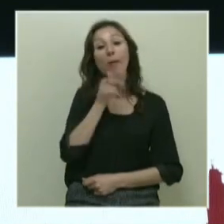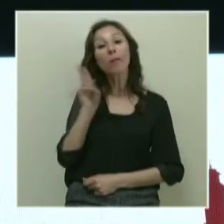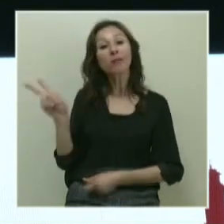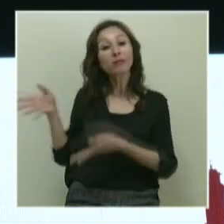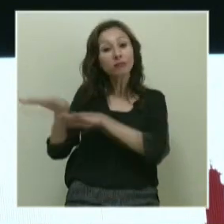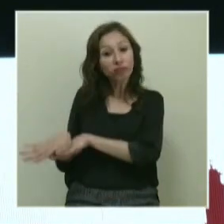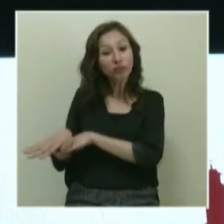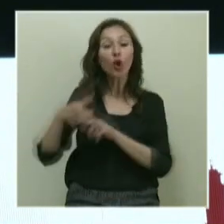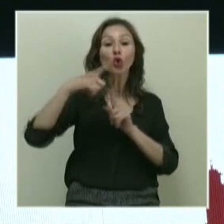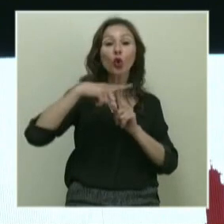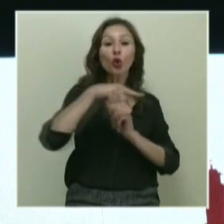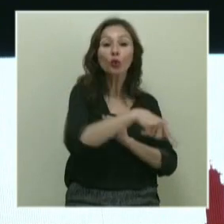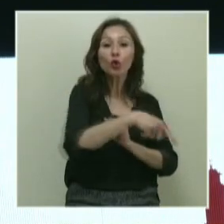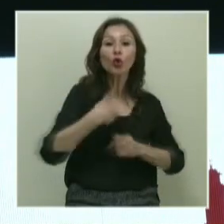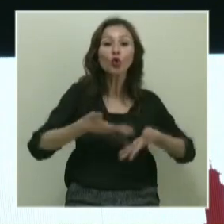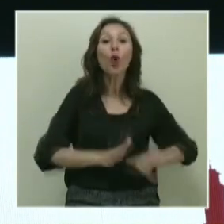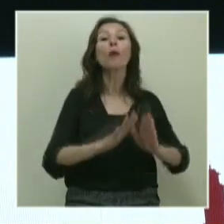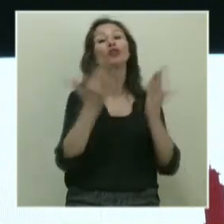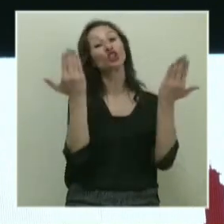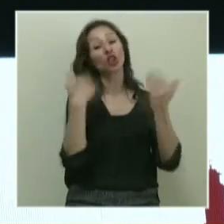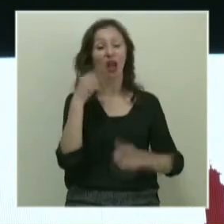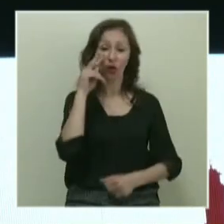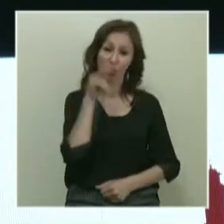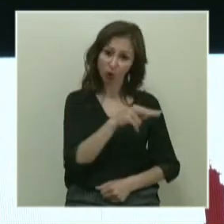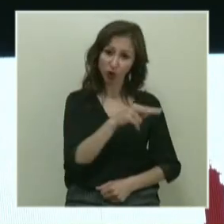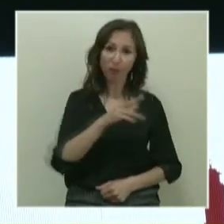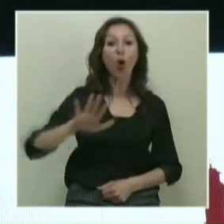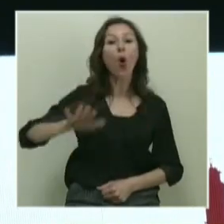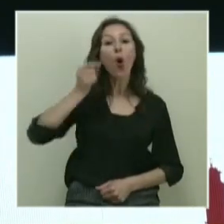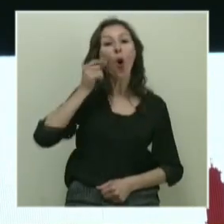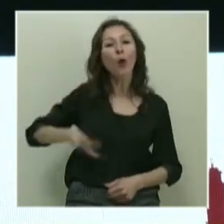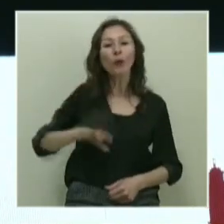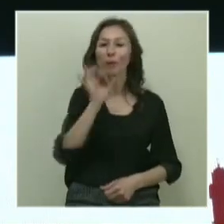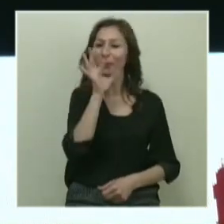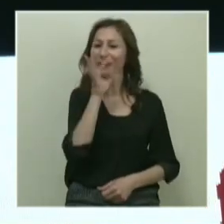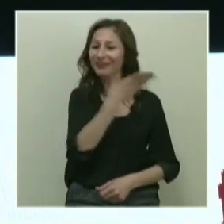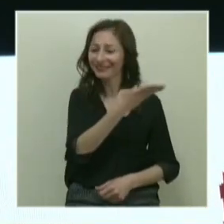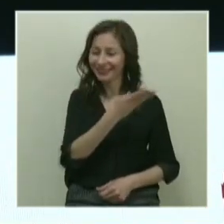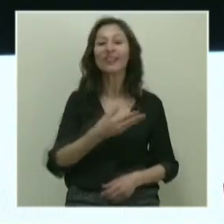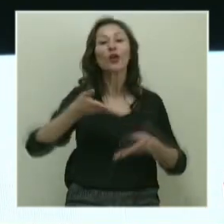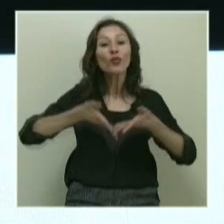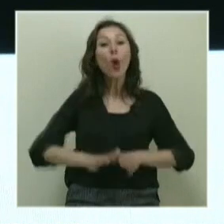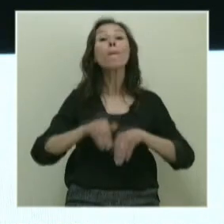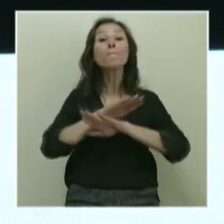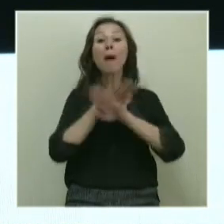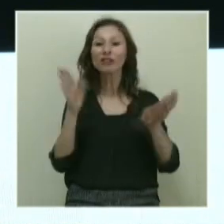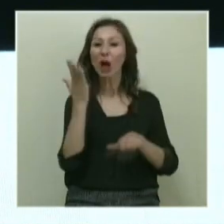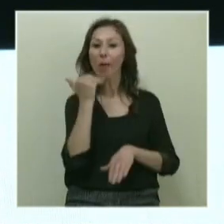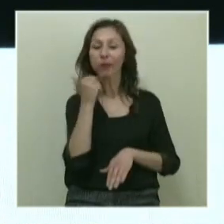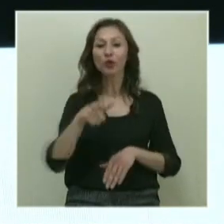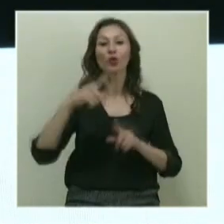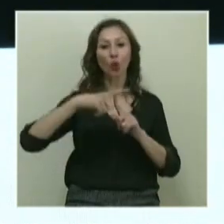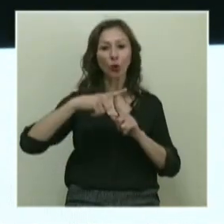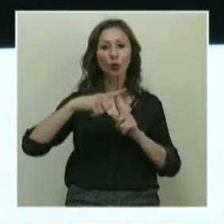çağı yıkılıp torunumun, doğmamış torunumun inşallah göreceğim. Oğlum beceriksiz çıktı. Doğmamış torunumun